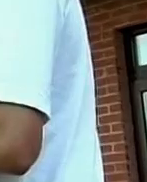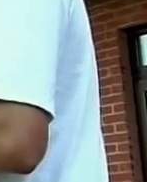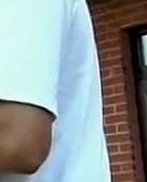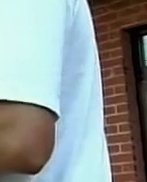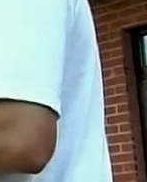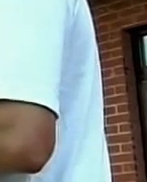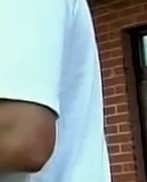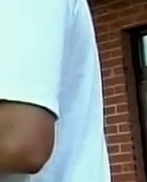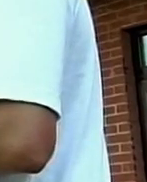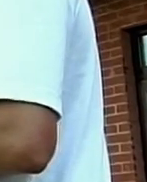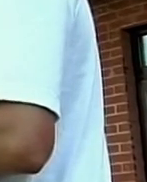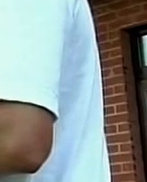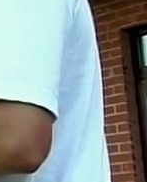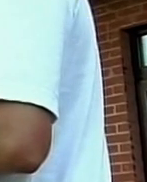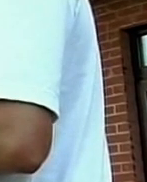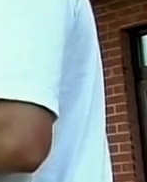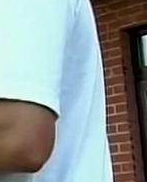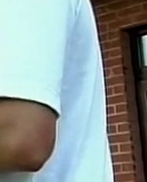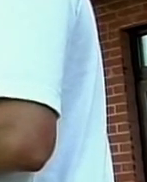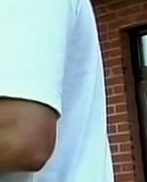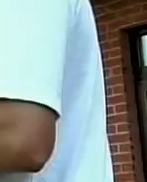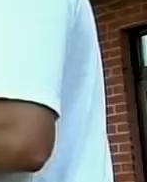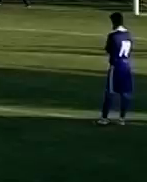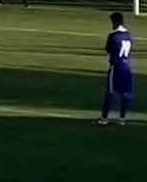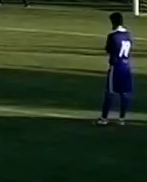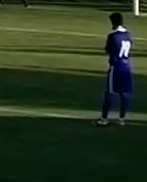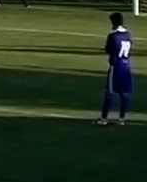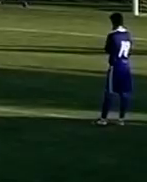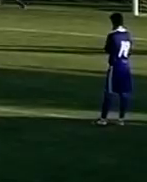майданчику. Пенальті чітко реалізував Юрій Грищенко. 1-1.